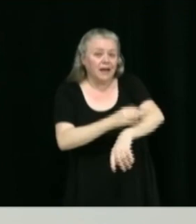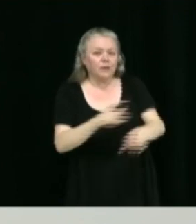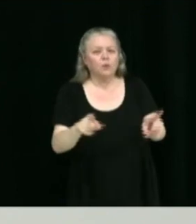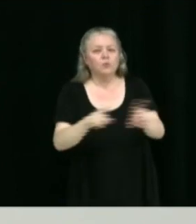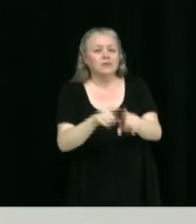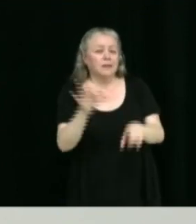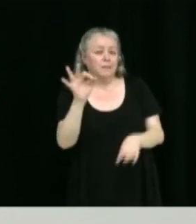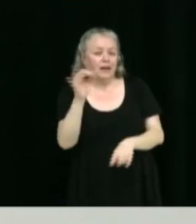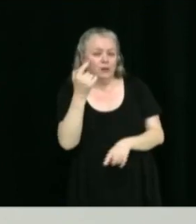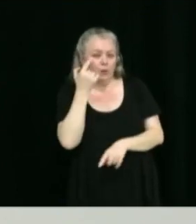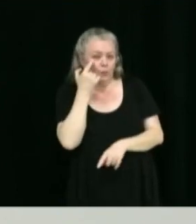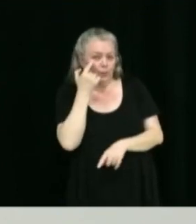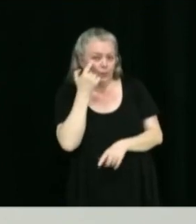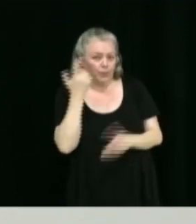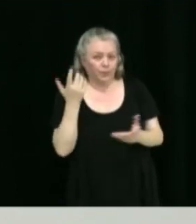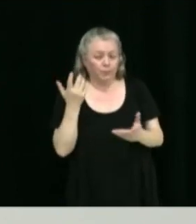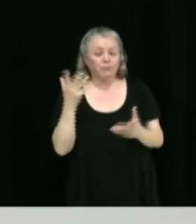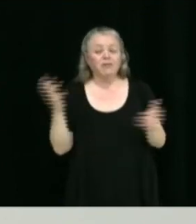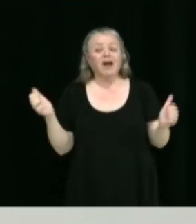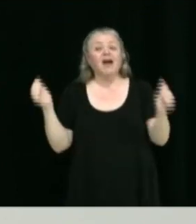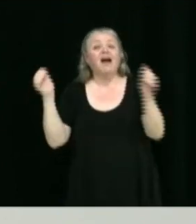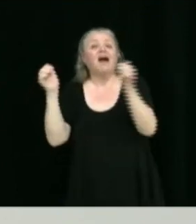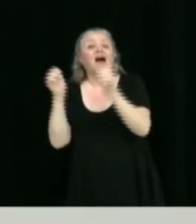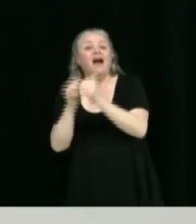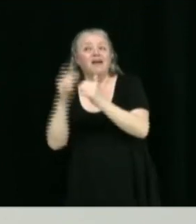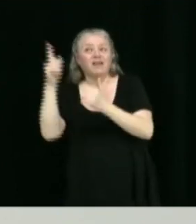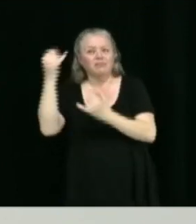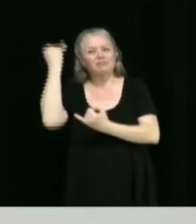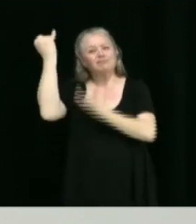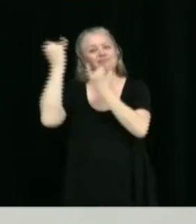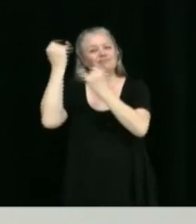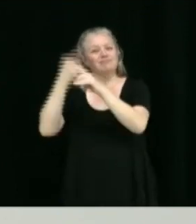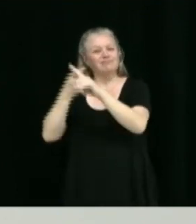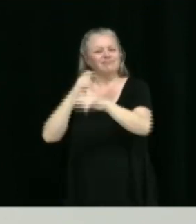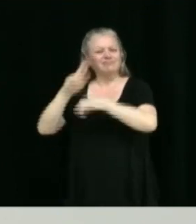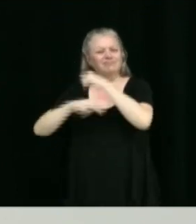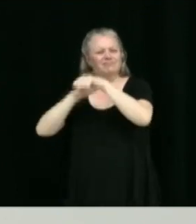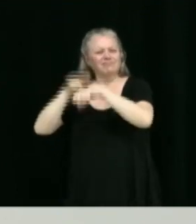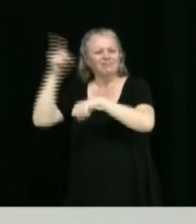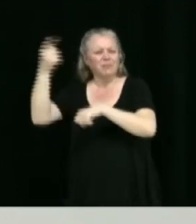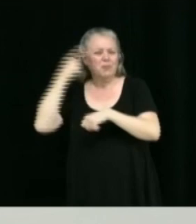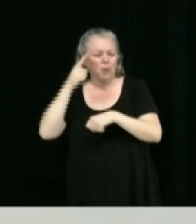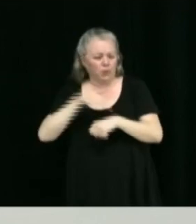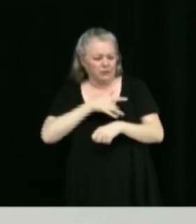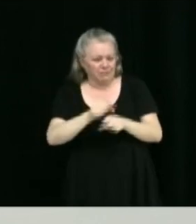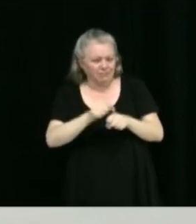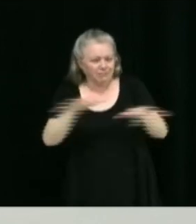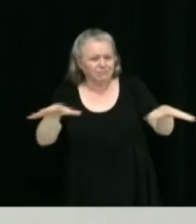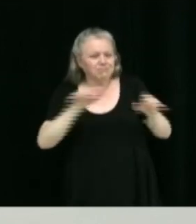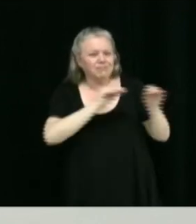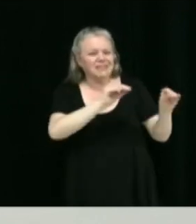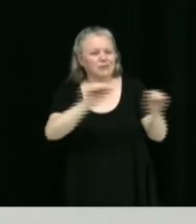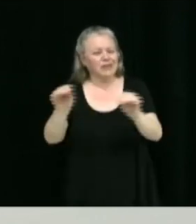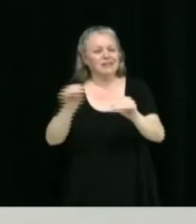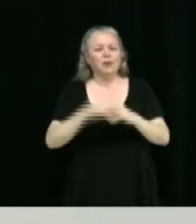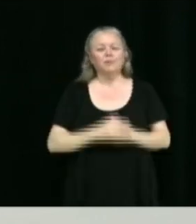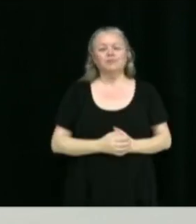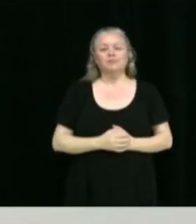par le biais d'initiatives nationales d'éducation, de plaidoyer et de sensibilisation. En conséquence,